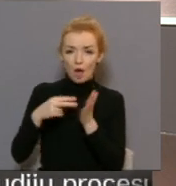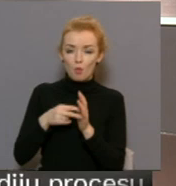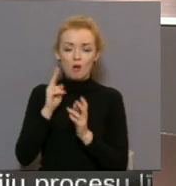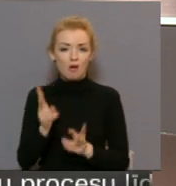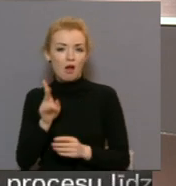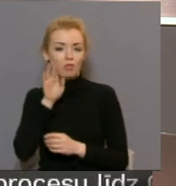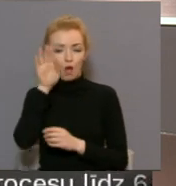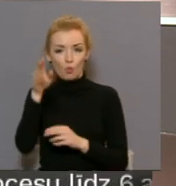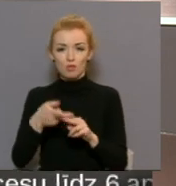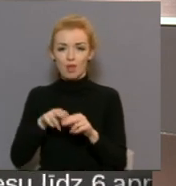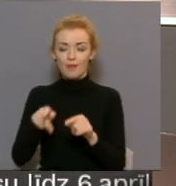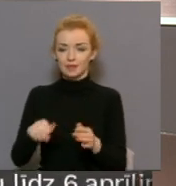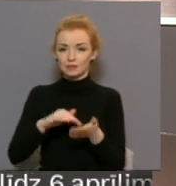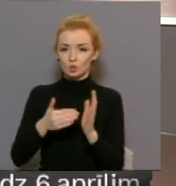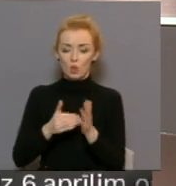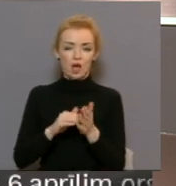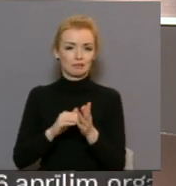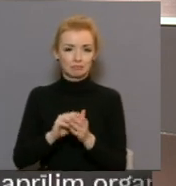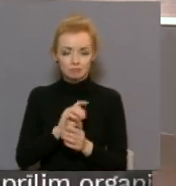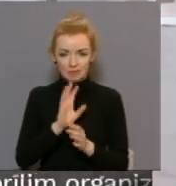nākotnē šādas situācijas novērst.